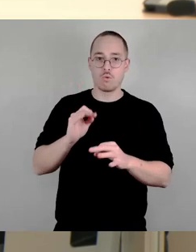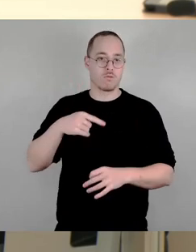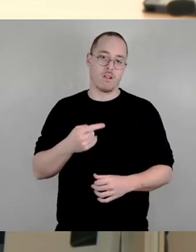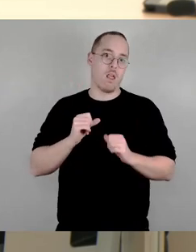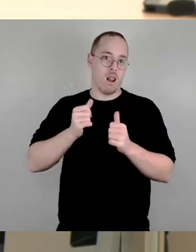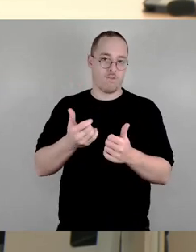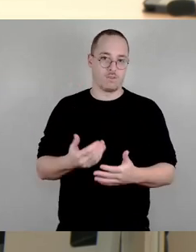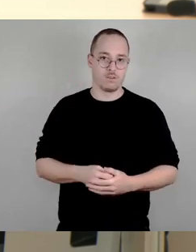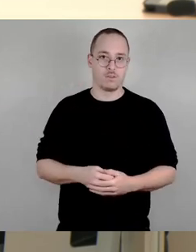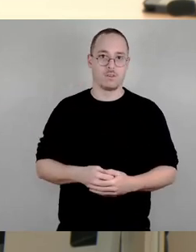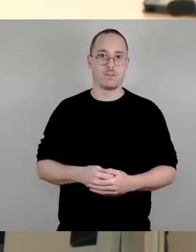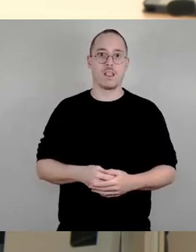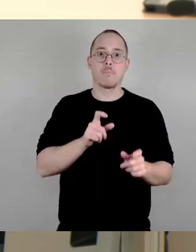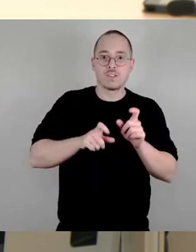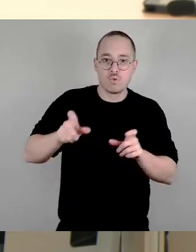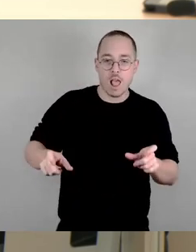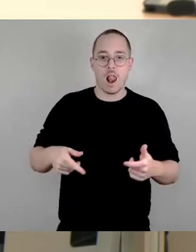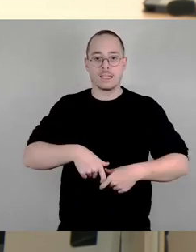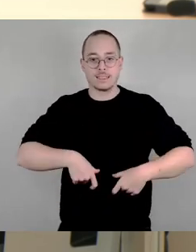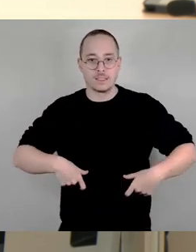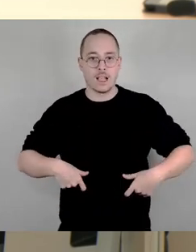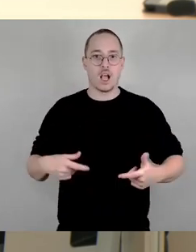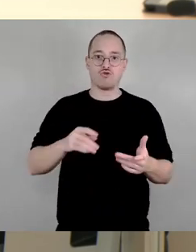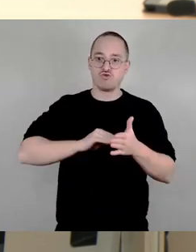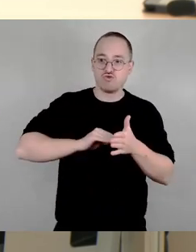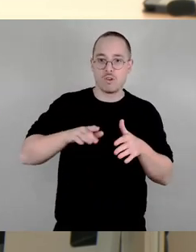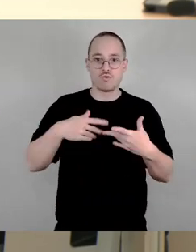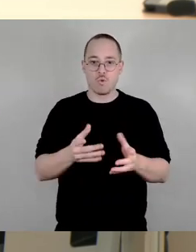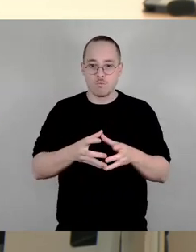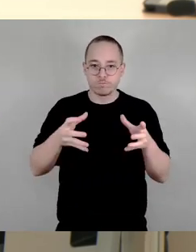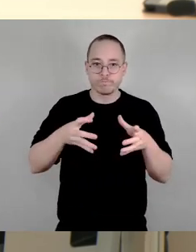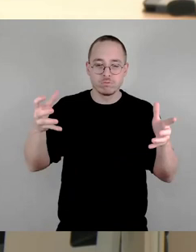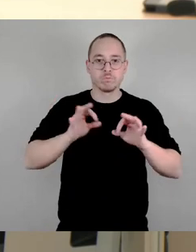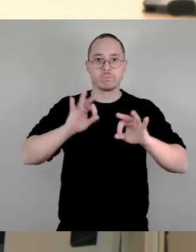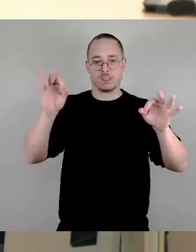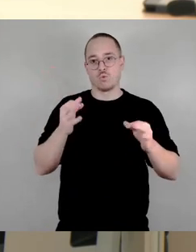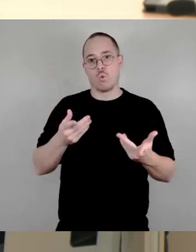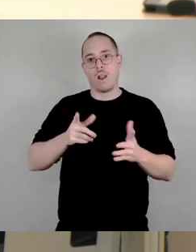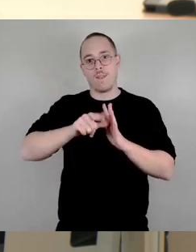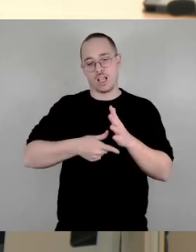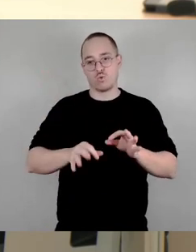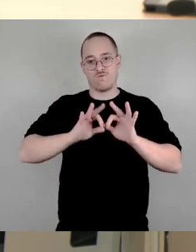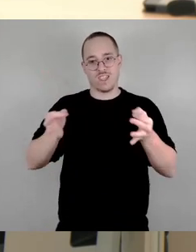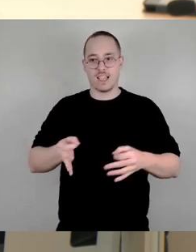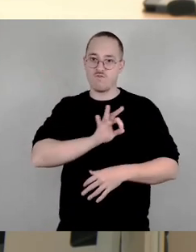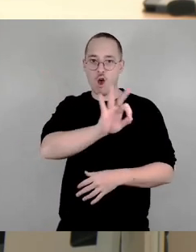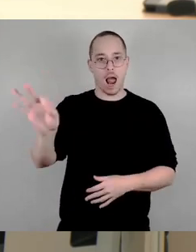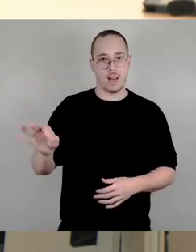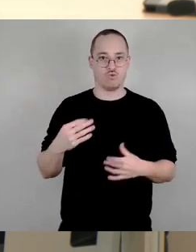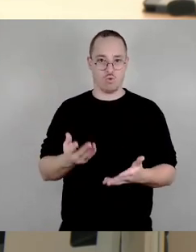Jobcenter, machen sie auch leistungsfähiger für alle Menschen in Dresden. Auch für die, die im Weg der Arbeitszuwanderung hierher kommen.